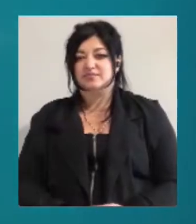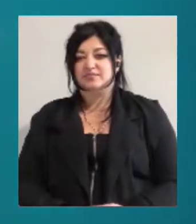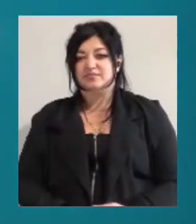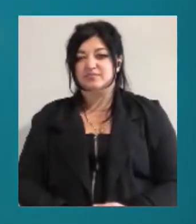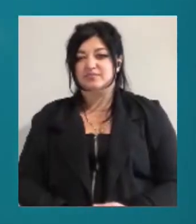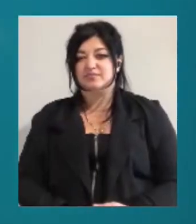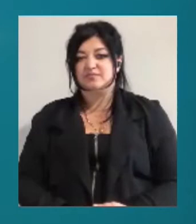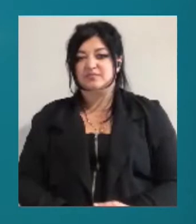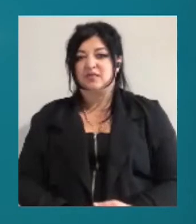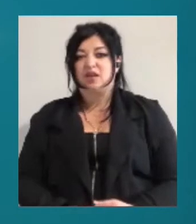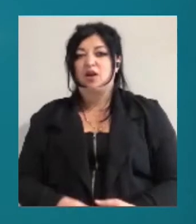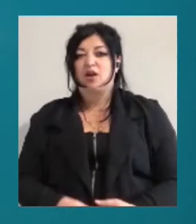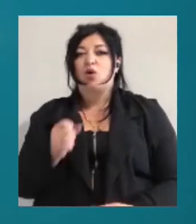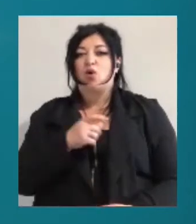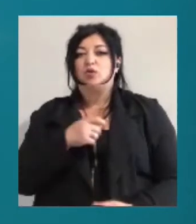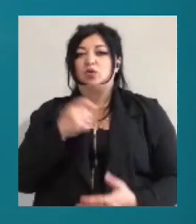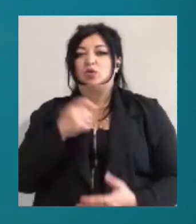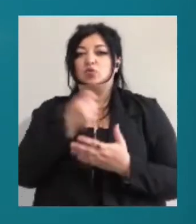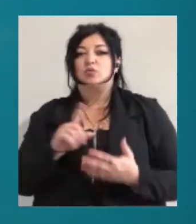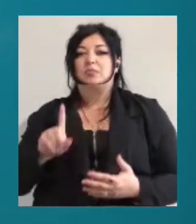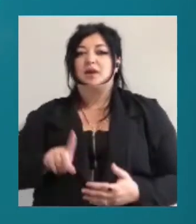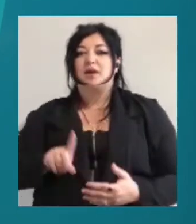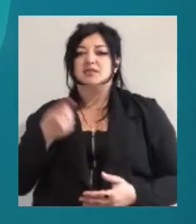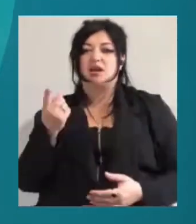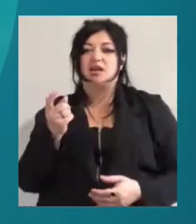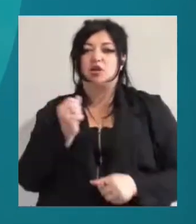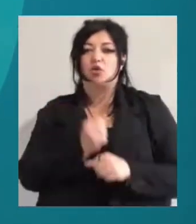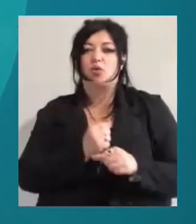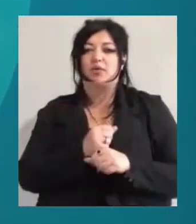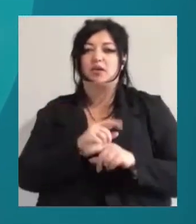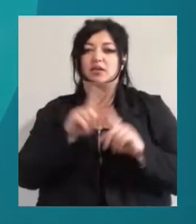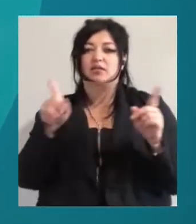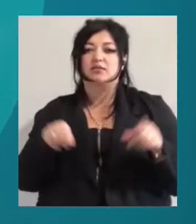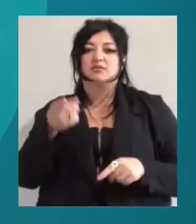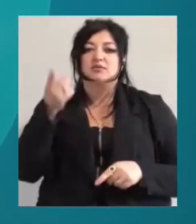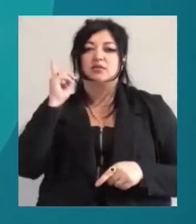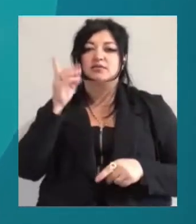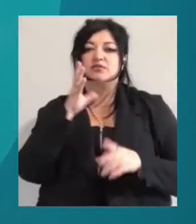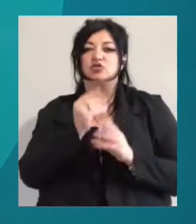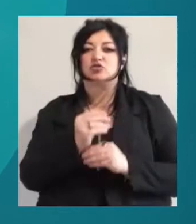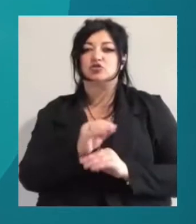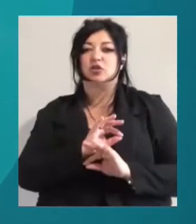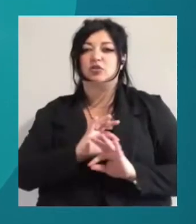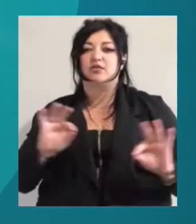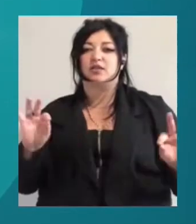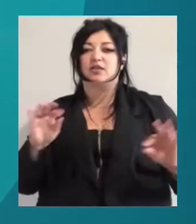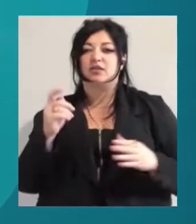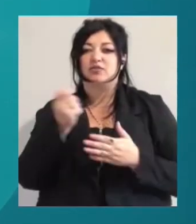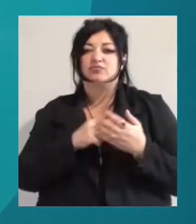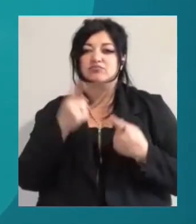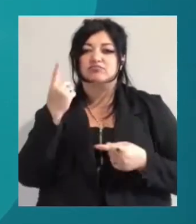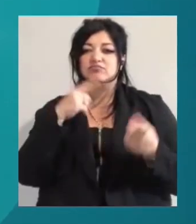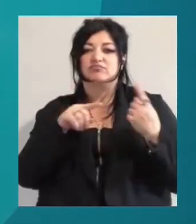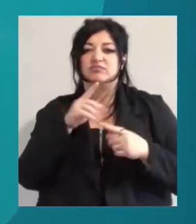В одеській художній майстерні роблять картини з торинної сировини. Художники створюють власні абстракції та репродукції